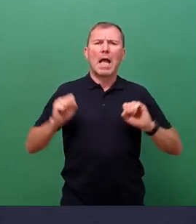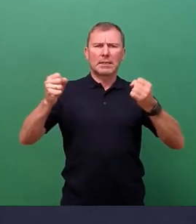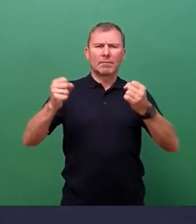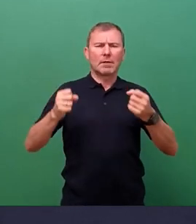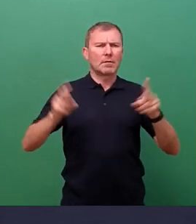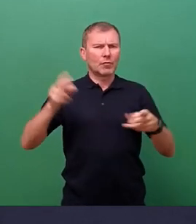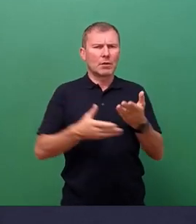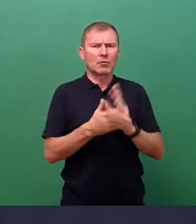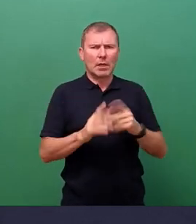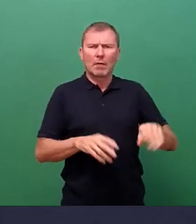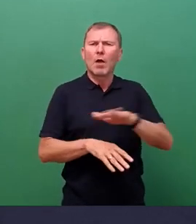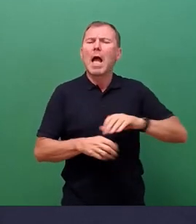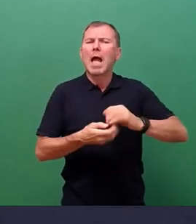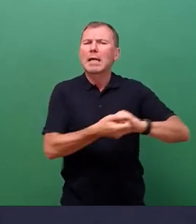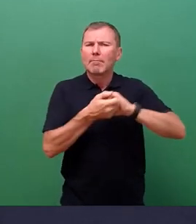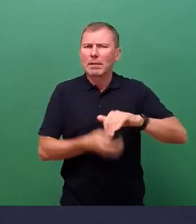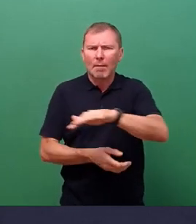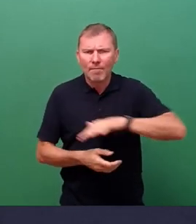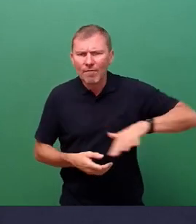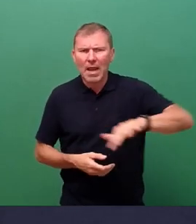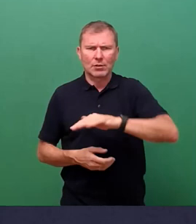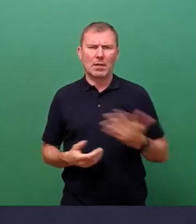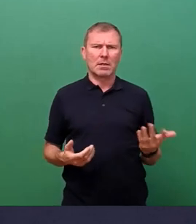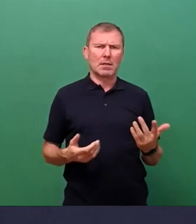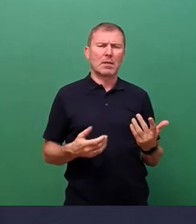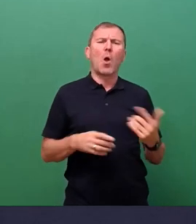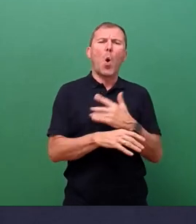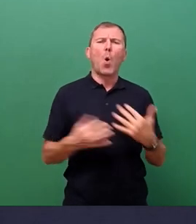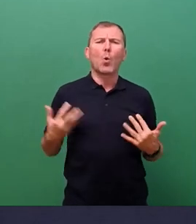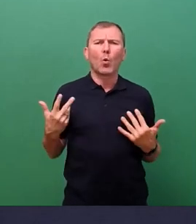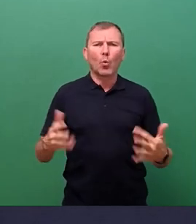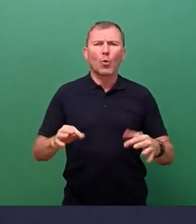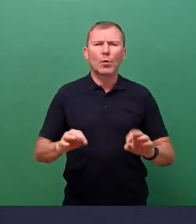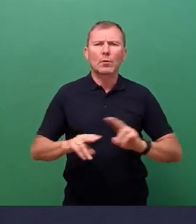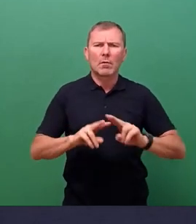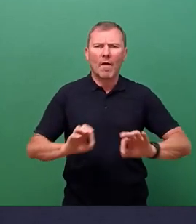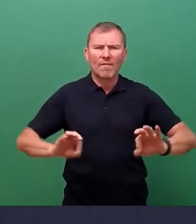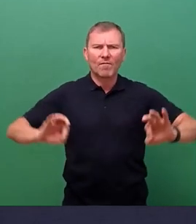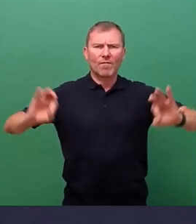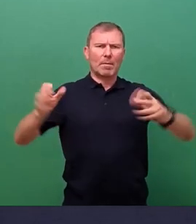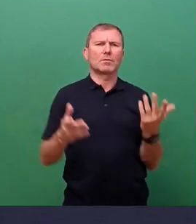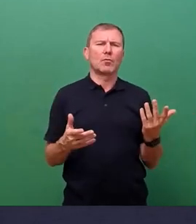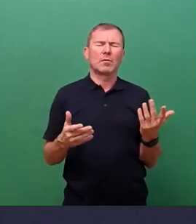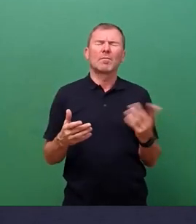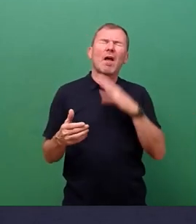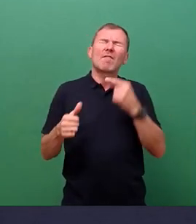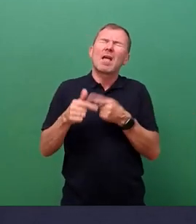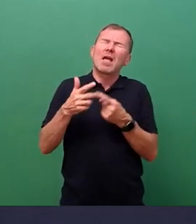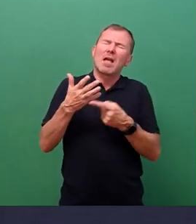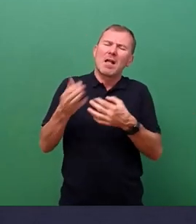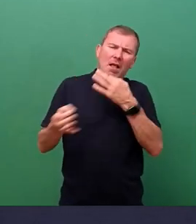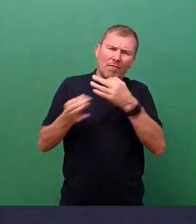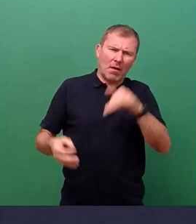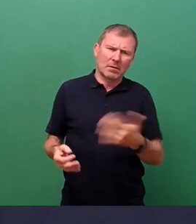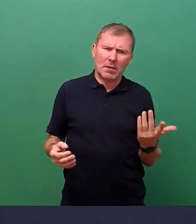vorzubereiten, es geht um das Thema Grünaufwertung, es geht um so viele Fragen, die auch mit dem Thema